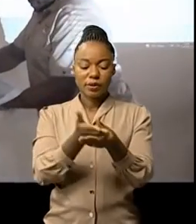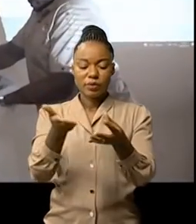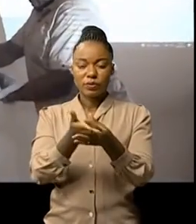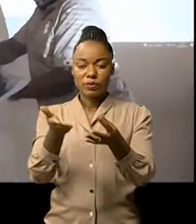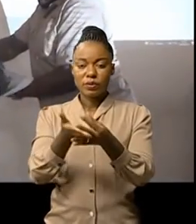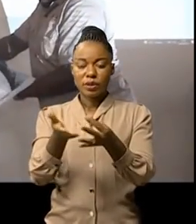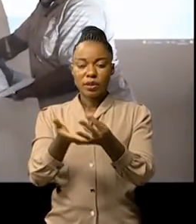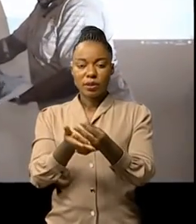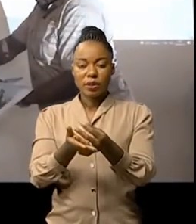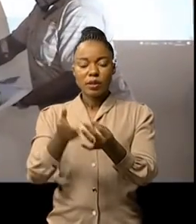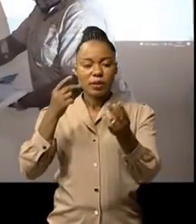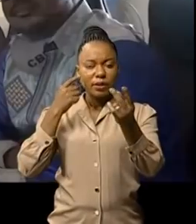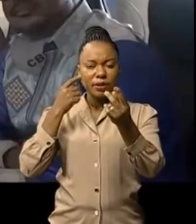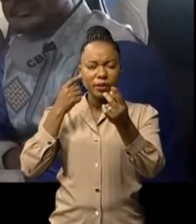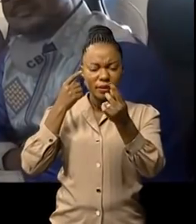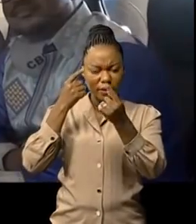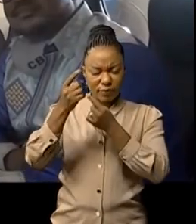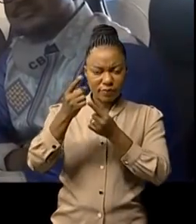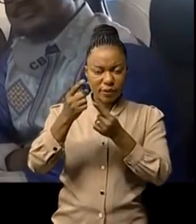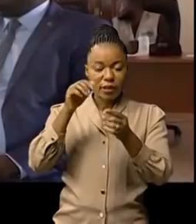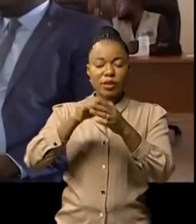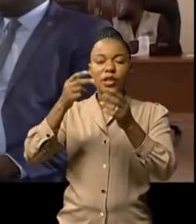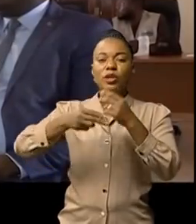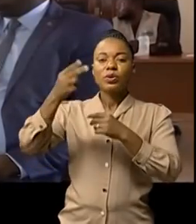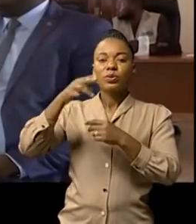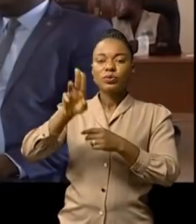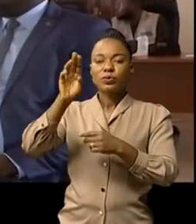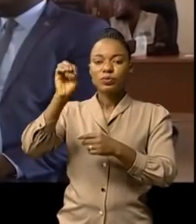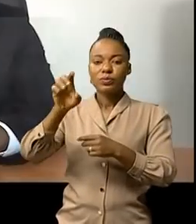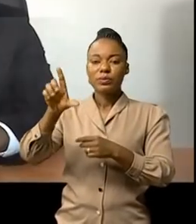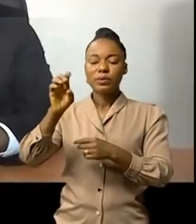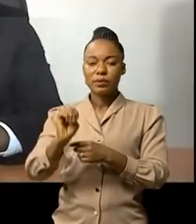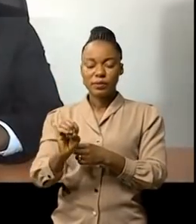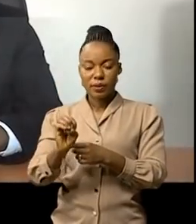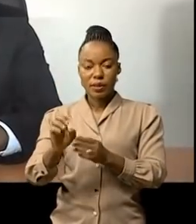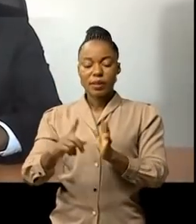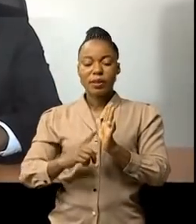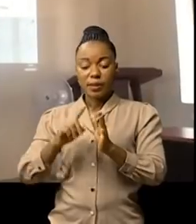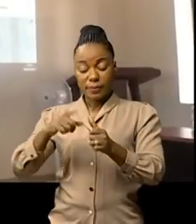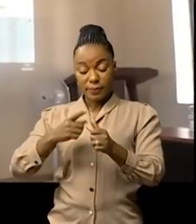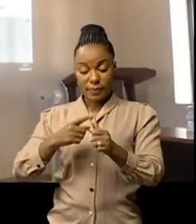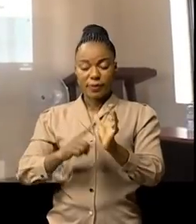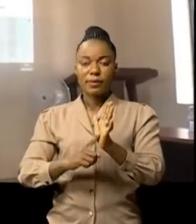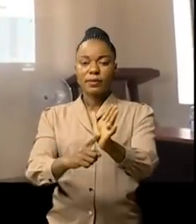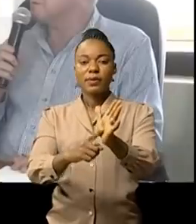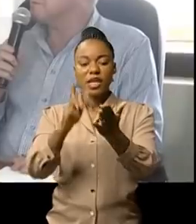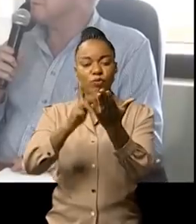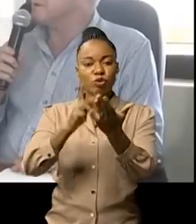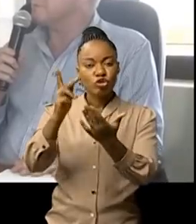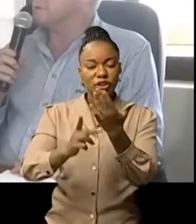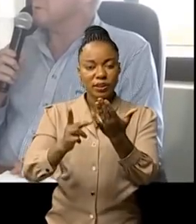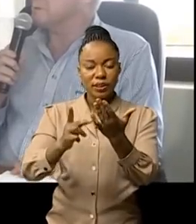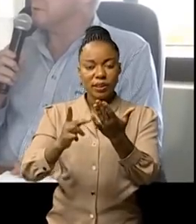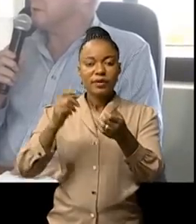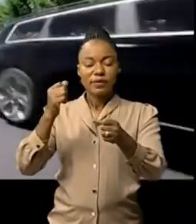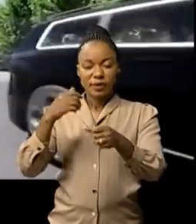reprenant ses ambitions dans le Otuélé. Juste après, il y a eu la présentation des différents projets à réaliser dans